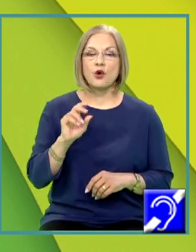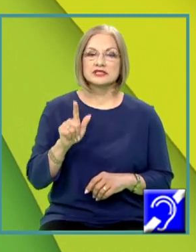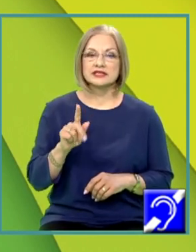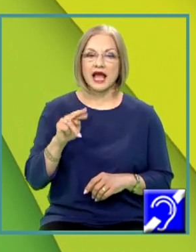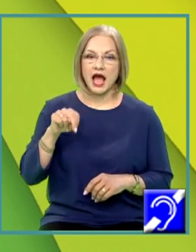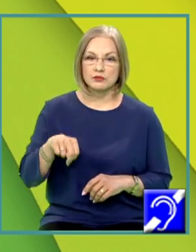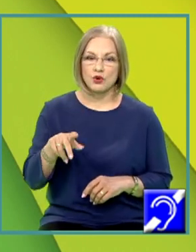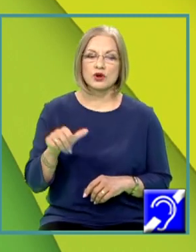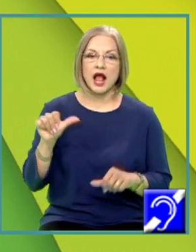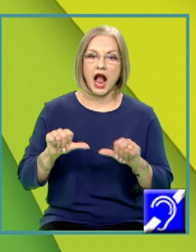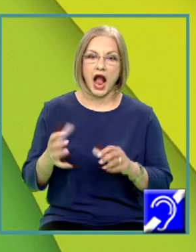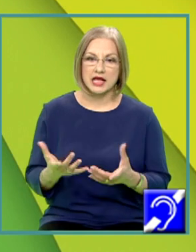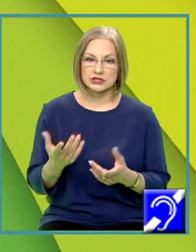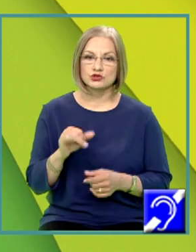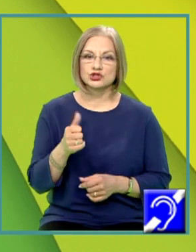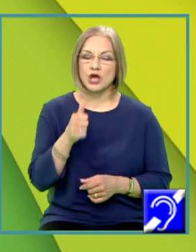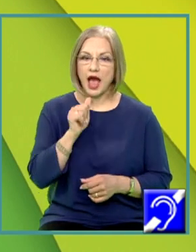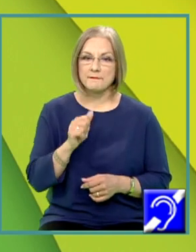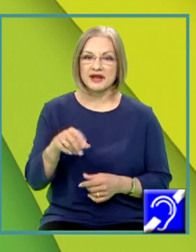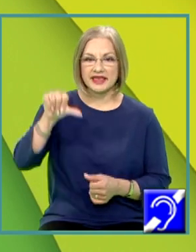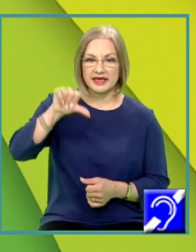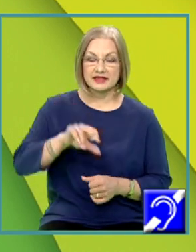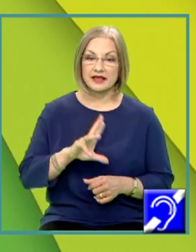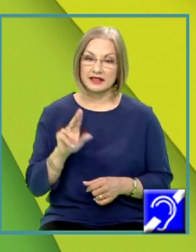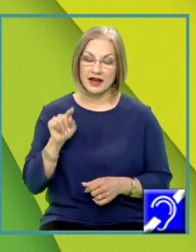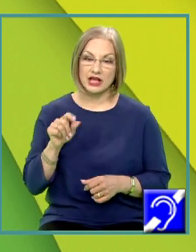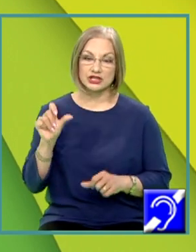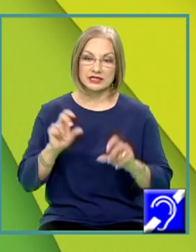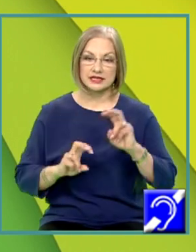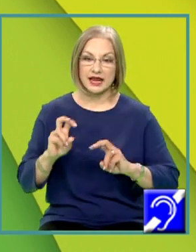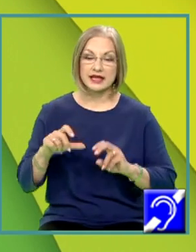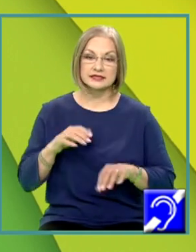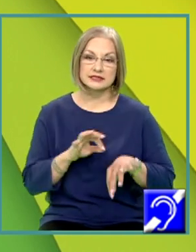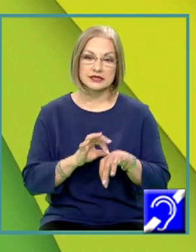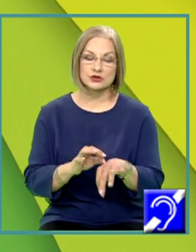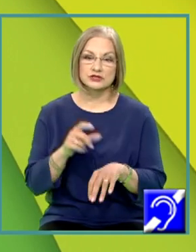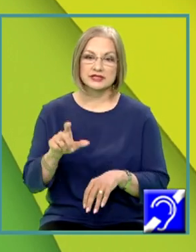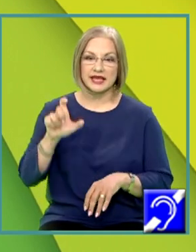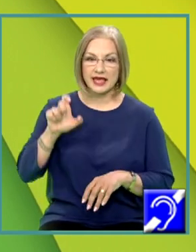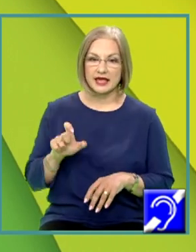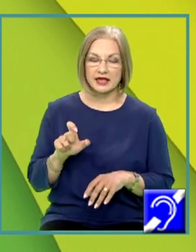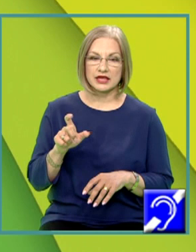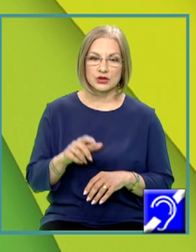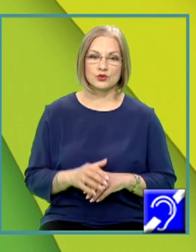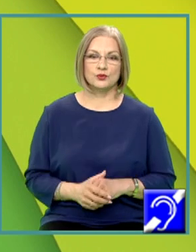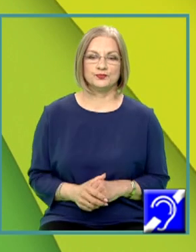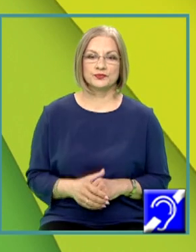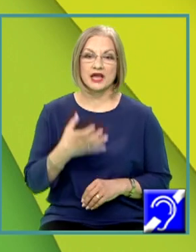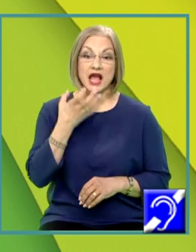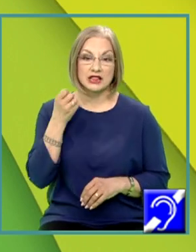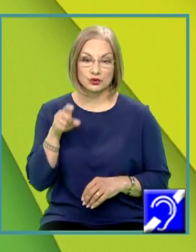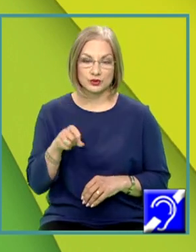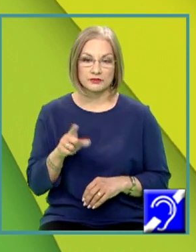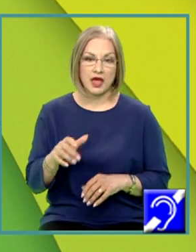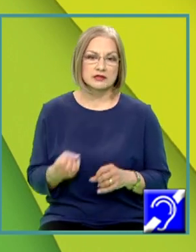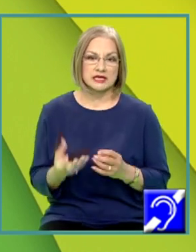gazos și apă lichidă. Însă, această reacție este însuțită și de o cantitate de căldură care